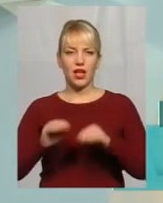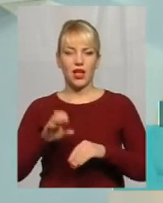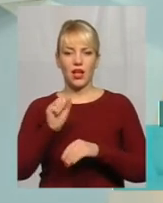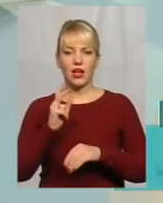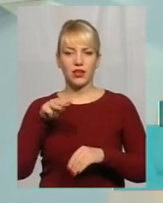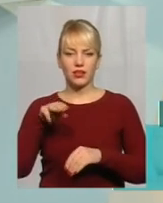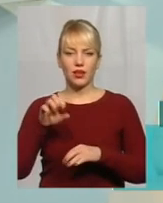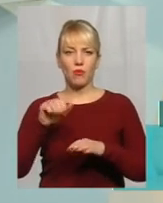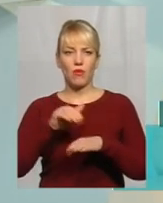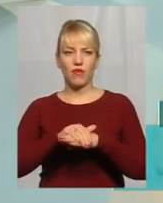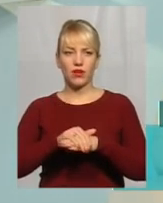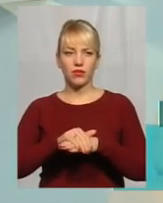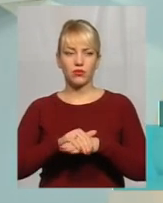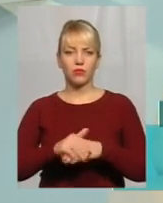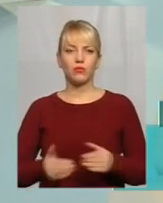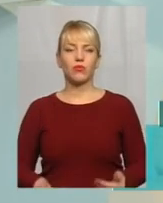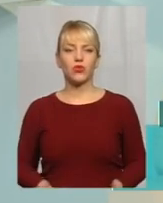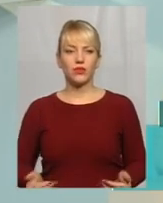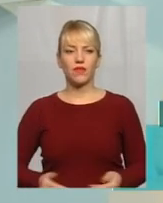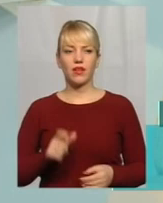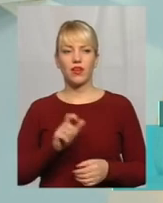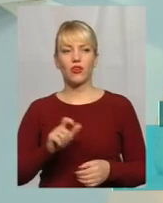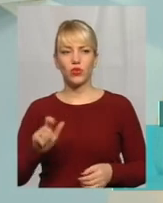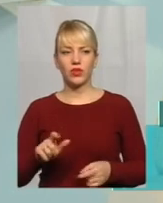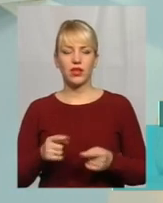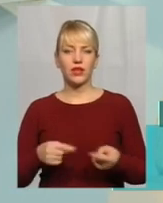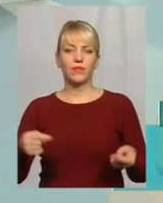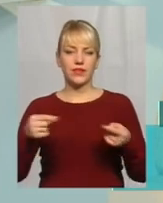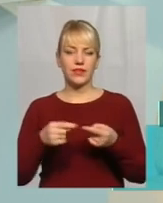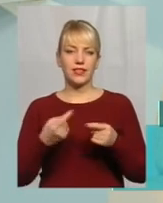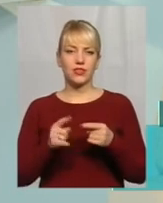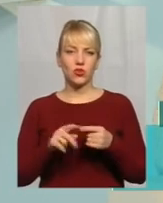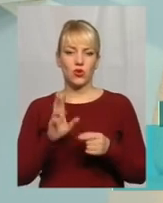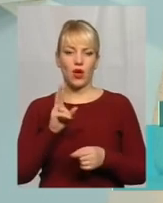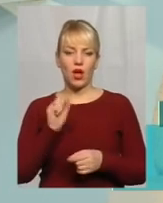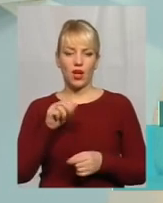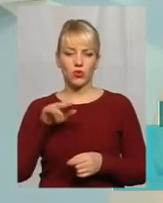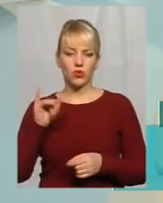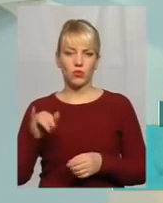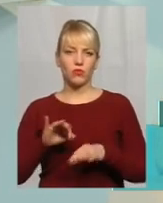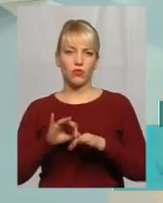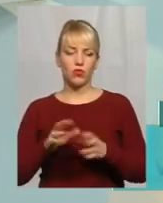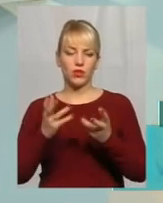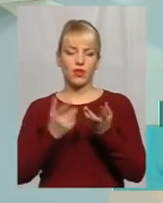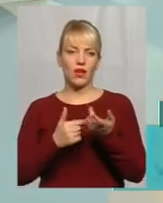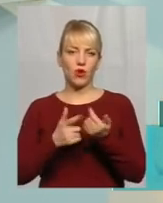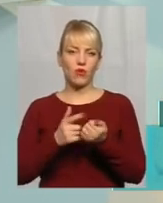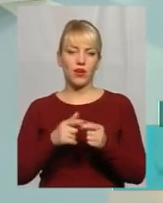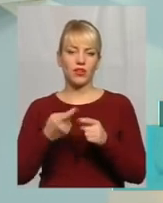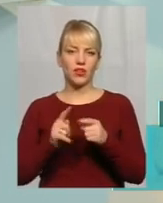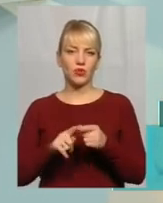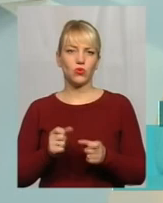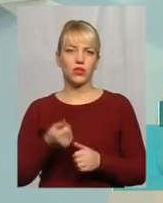факту проживання людей І, згідно цього акту, проводять нарахування на ту кількість людей, яка, ну,